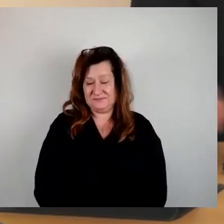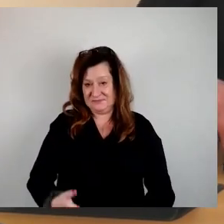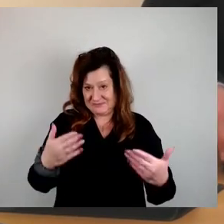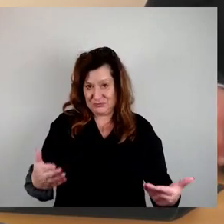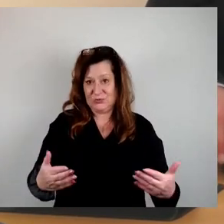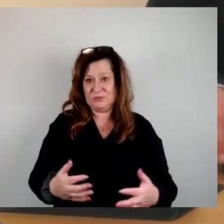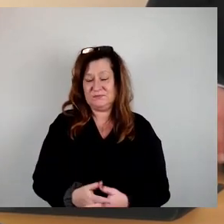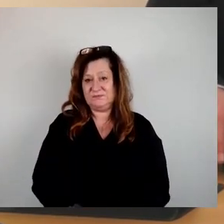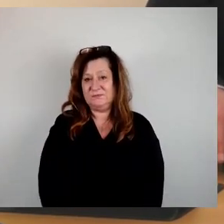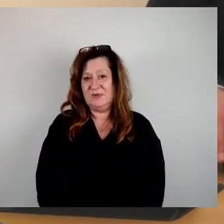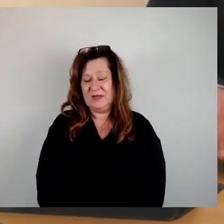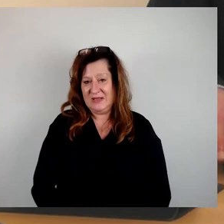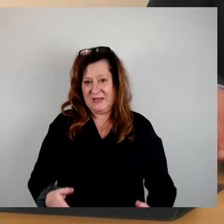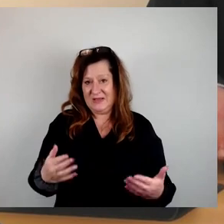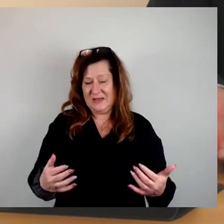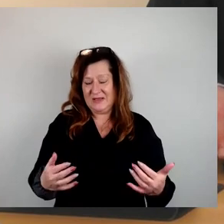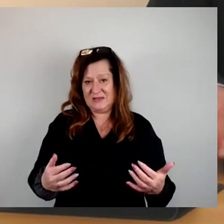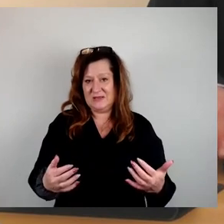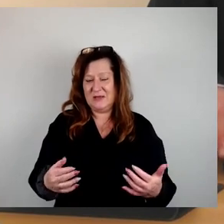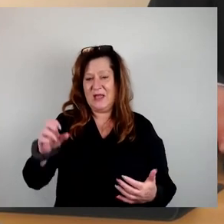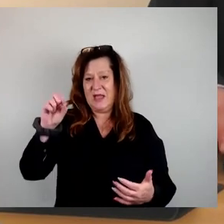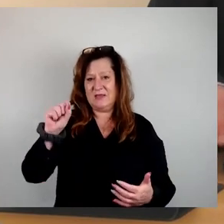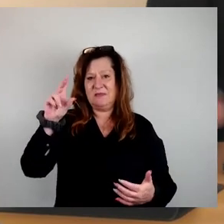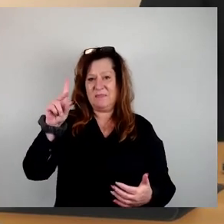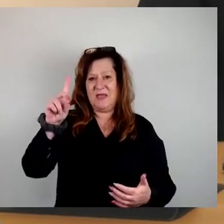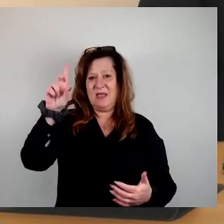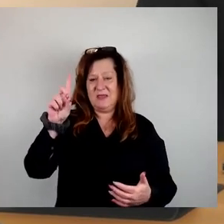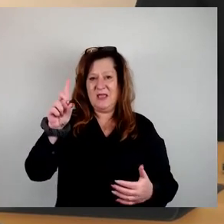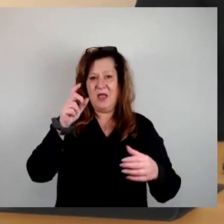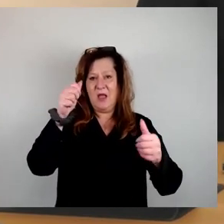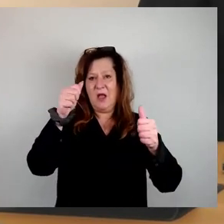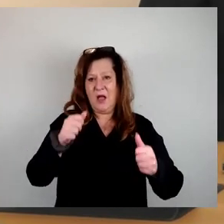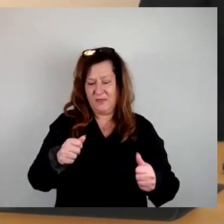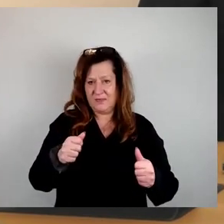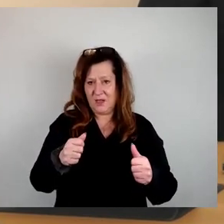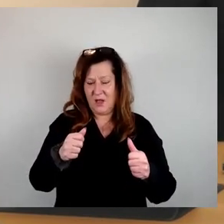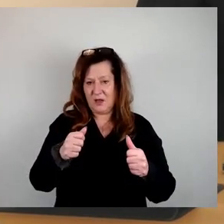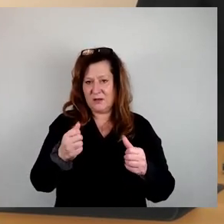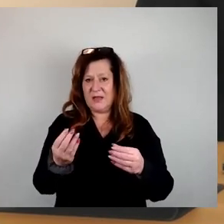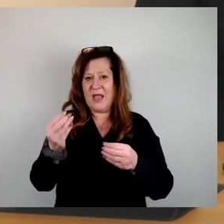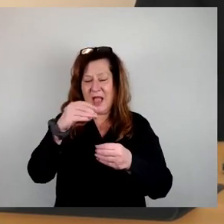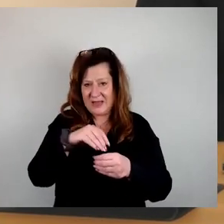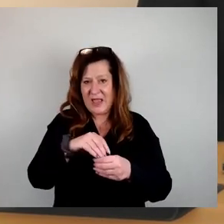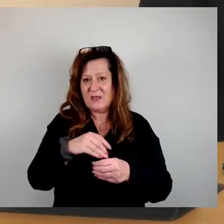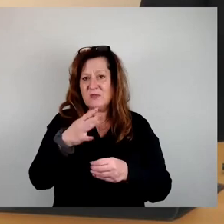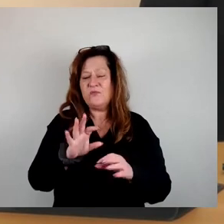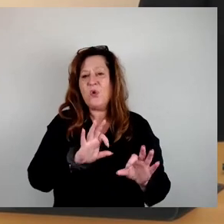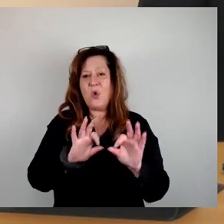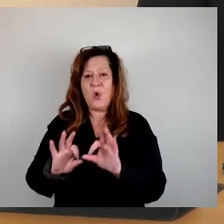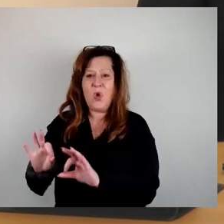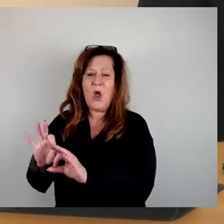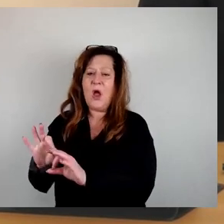einen um den SPD-Antrag ergänzten, federführenden Ausschussbericht. Und ich darf fragen,